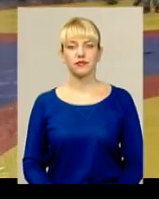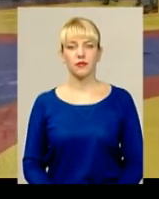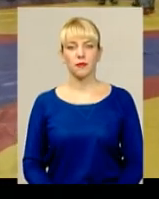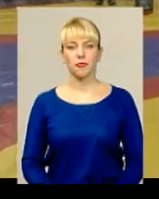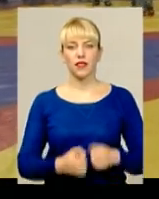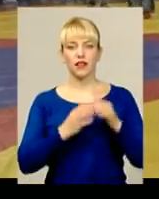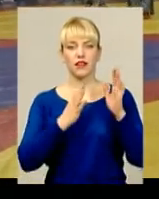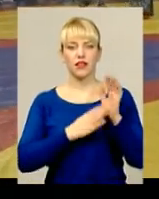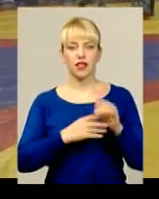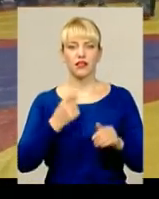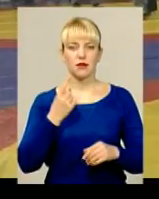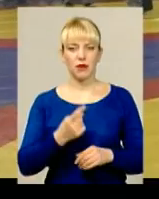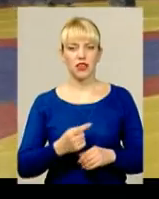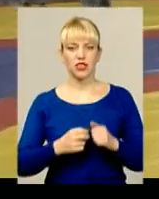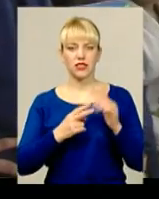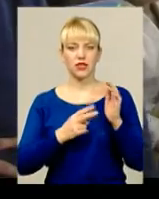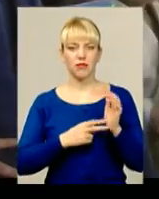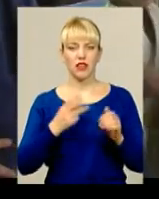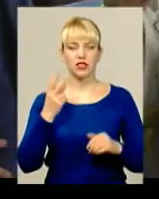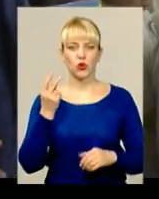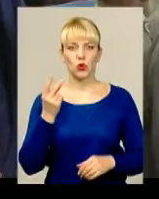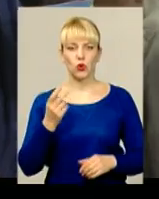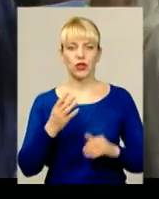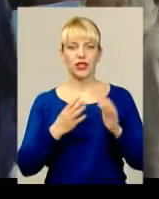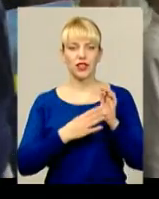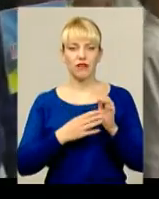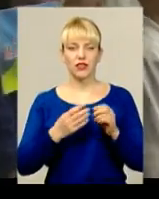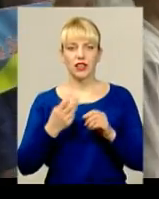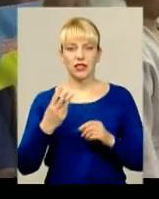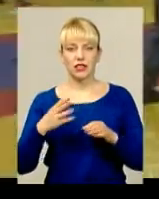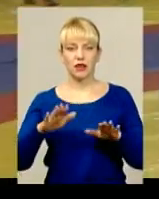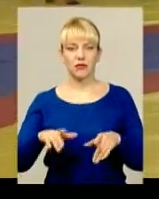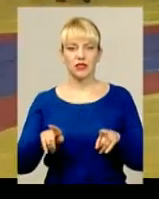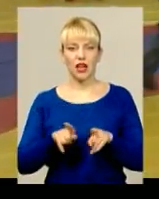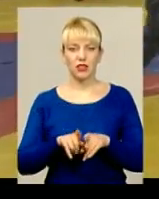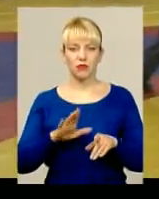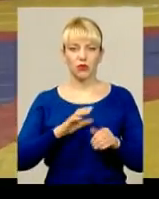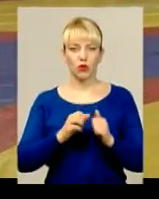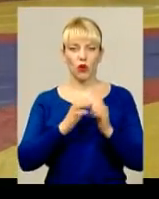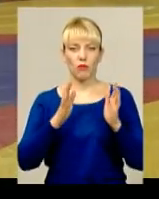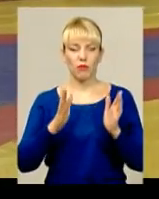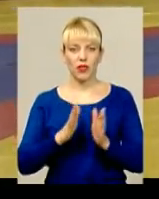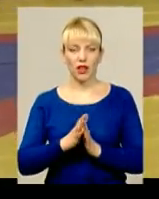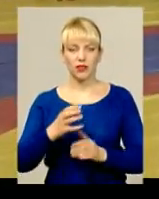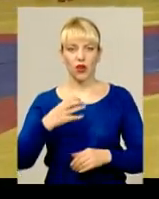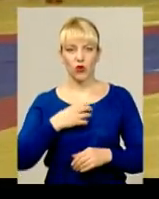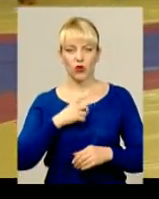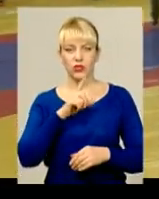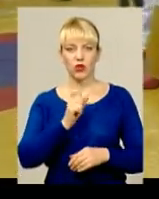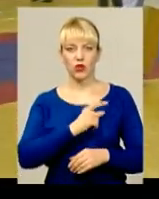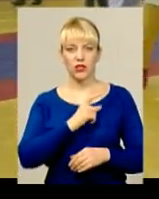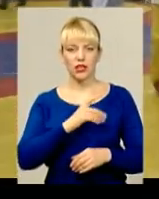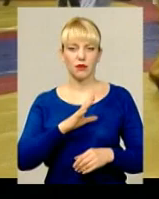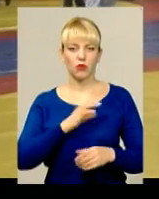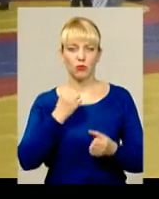19 перших, 17 других і 10 третіх місць. Такий комплект нагород привезли подоляни зі змагань в Одесі. Переможців обирали в легкому та